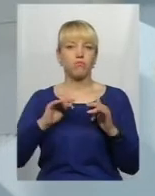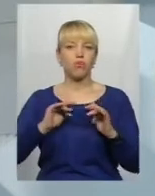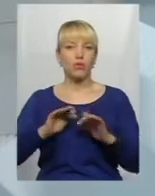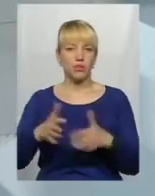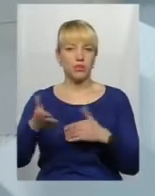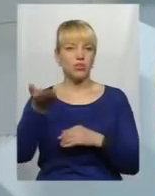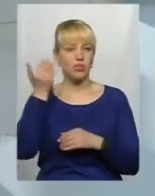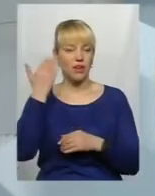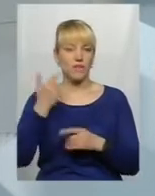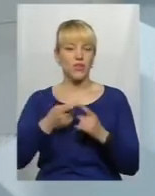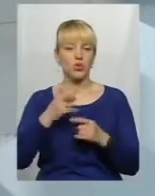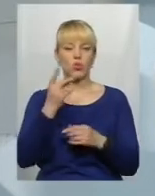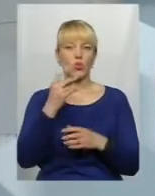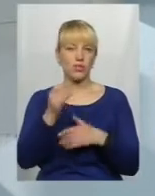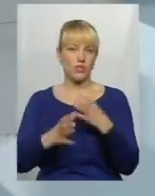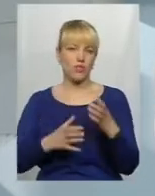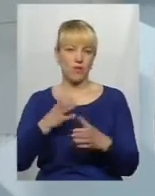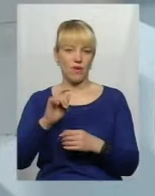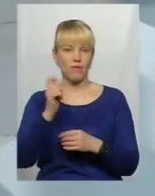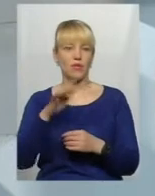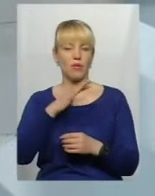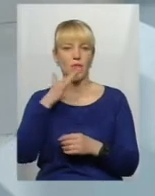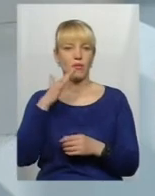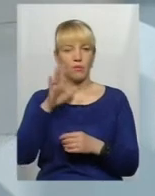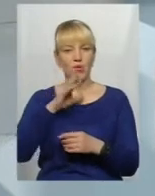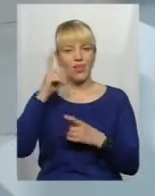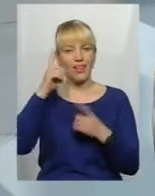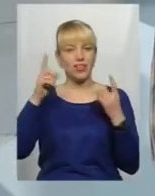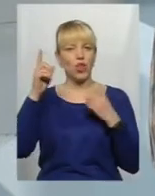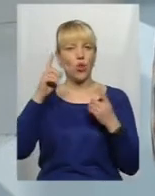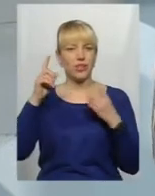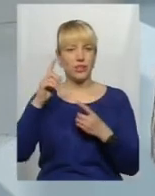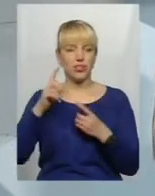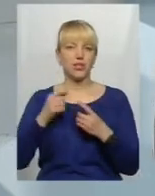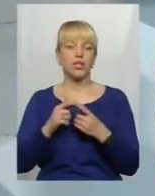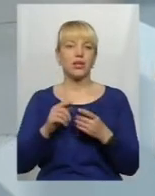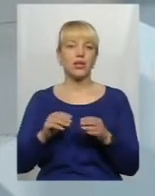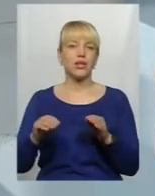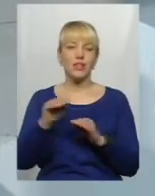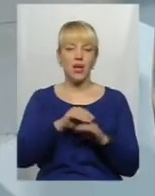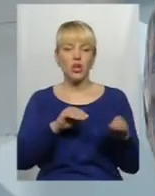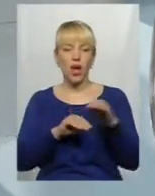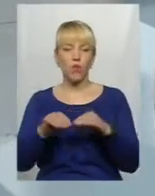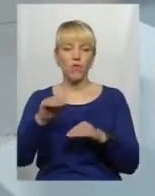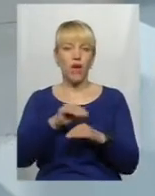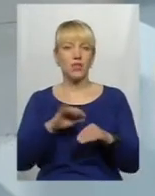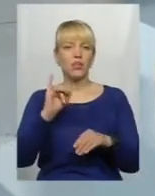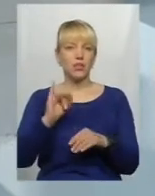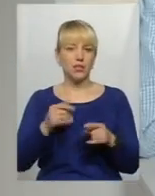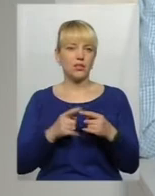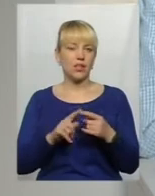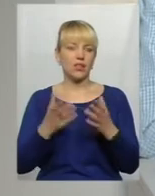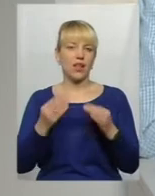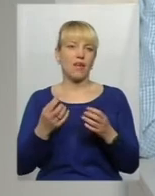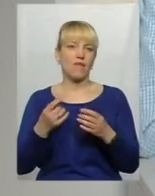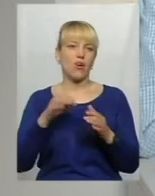навколо Другої світової війни дуже багато було ідеологічних нашарувань, і в Радянському Союзі це свято використовувався, і цей день використовувався як